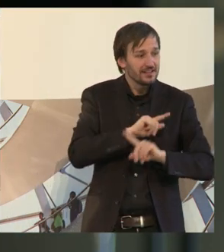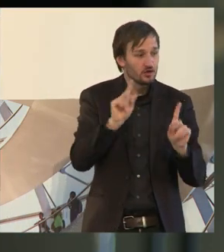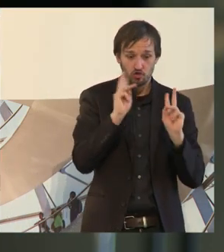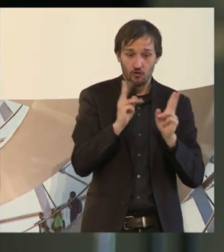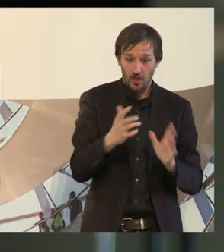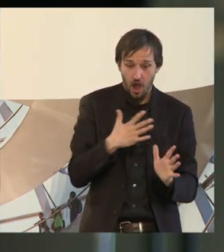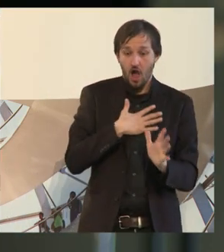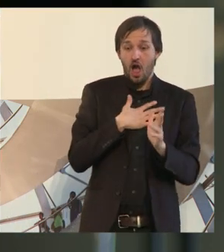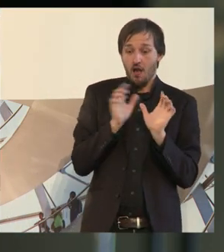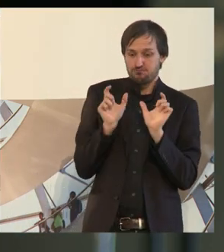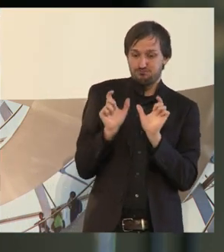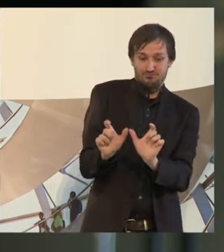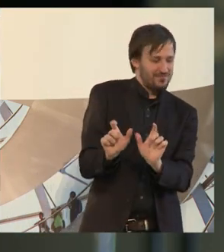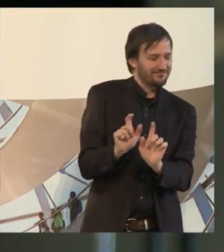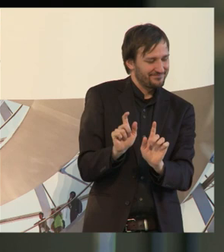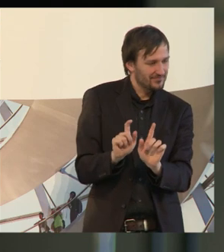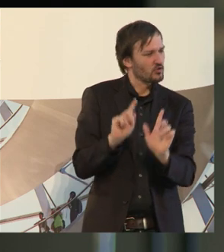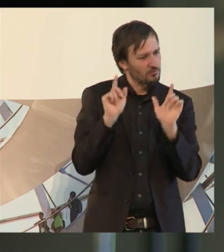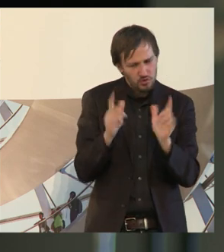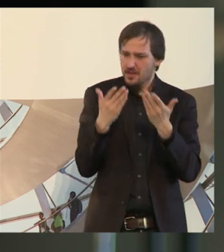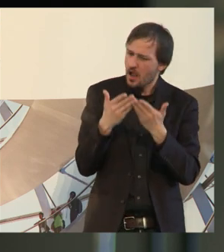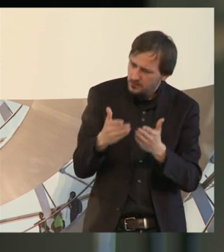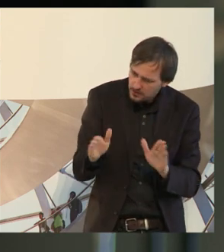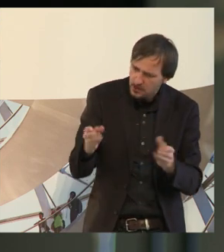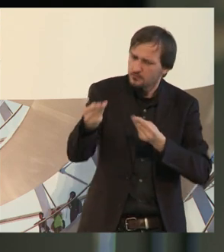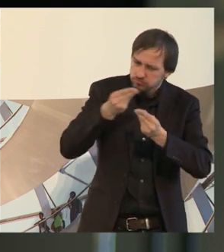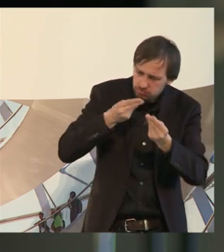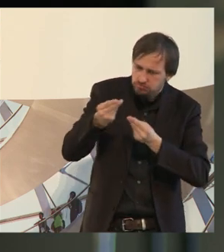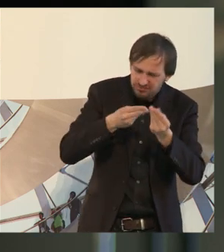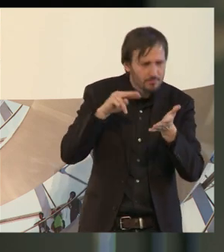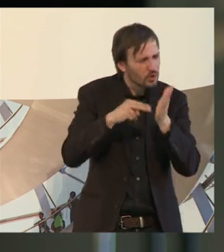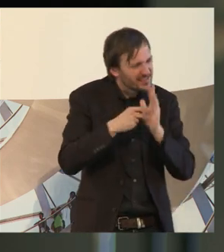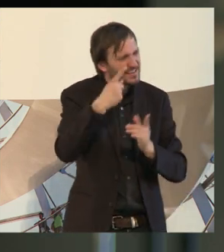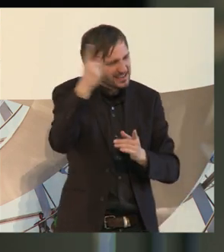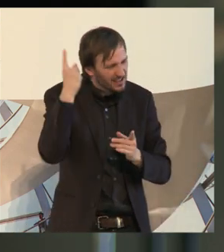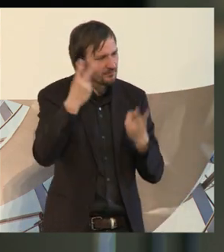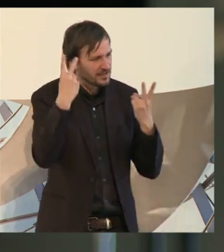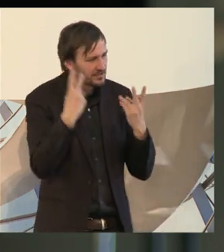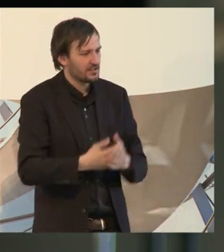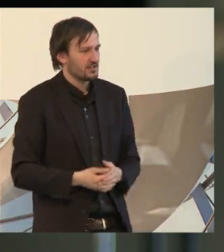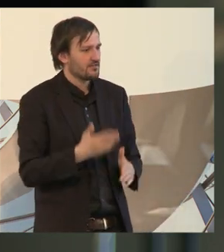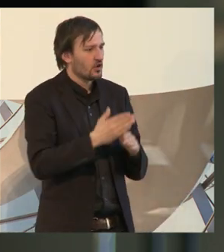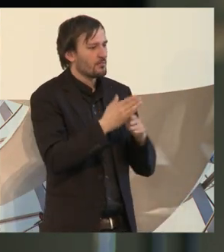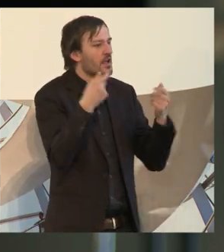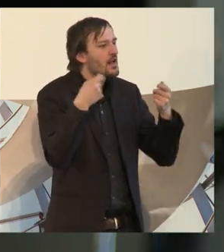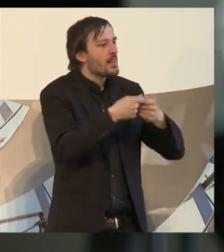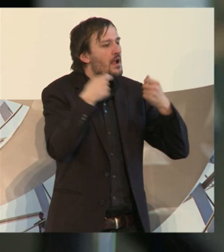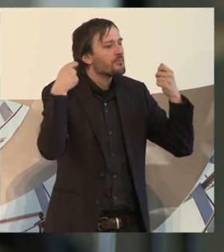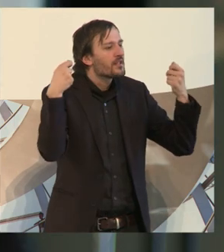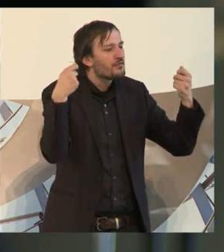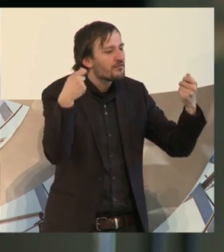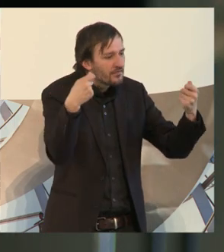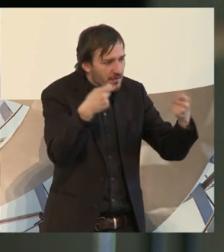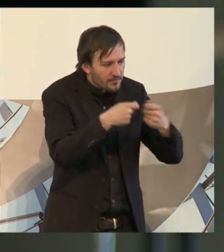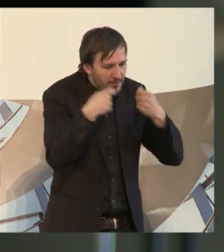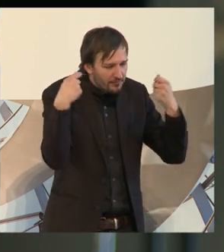möchte ich nichts zu tun haben. Und da ist dringend die Politik gefragt. Die Verbände tun ihr Möglichstes, aber es muss, wenn ich es etwas